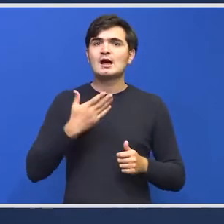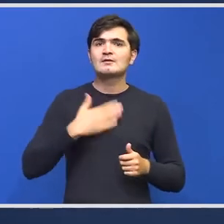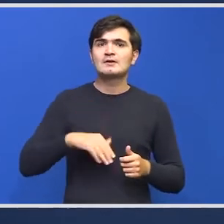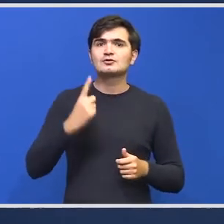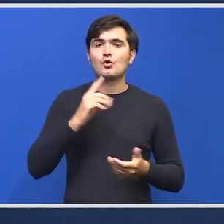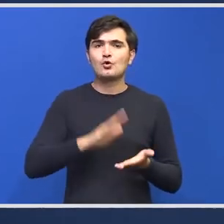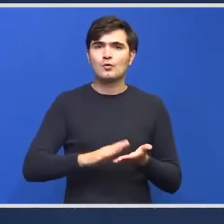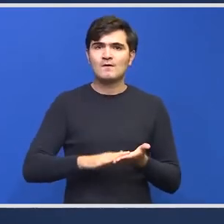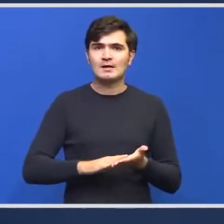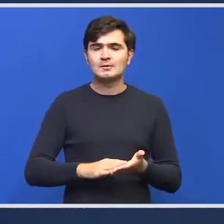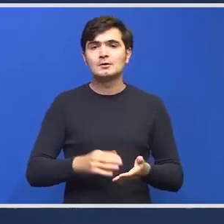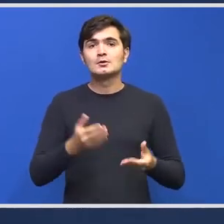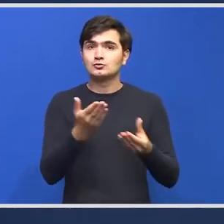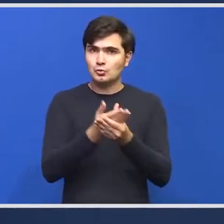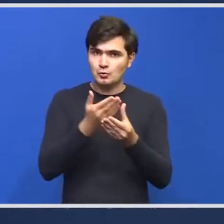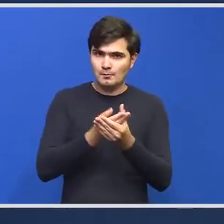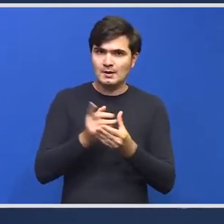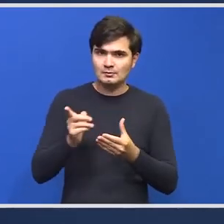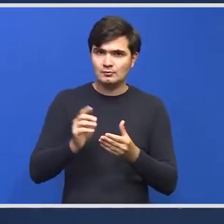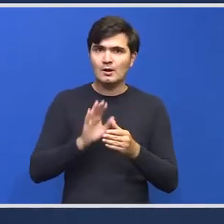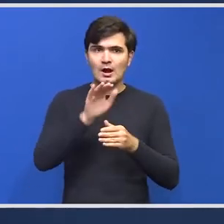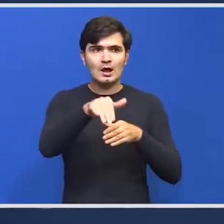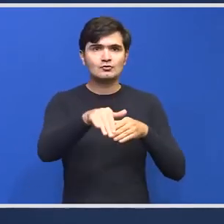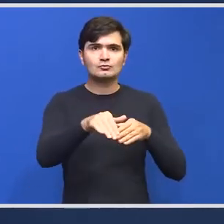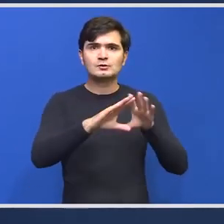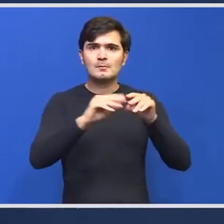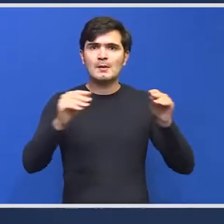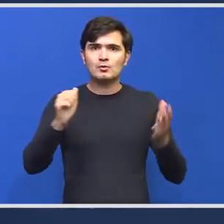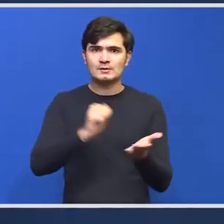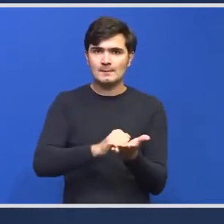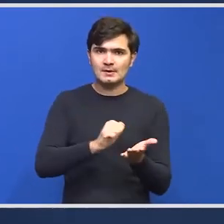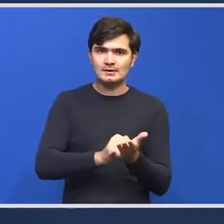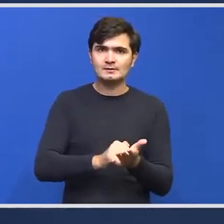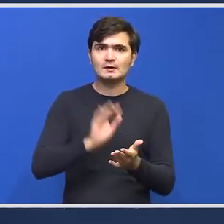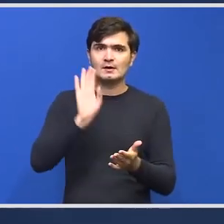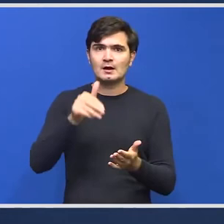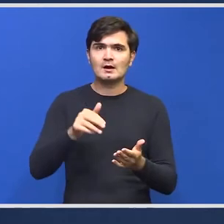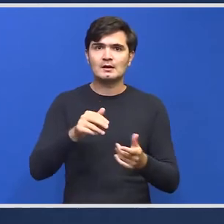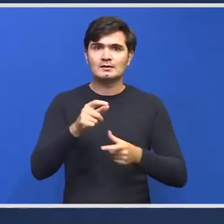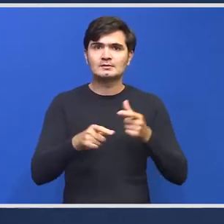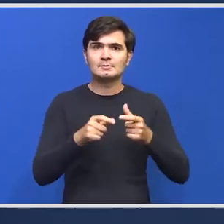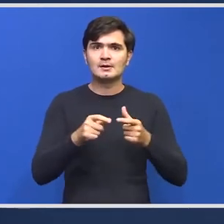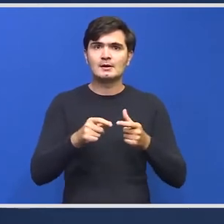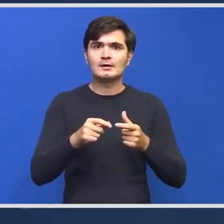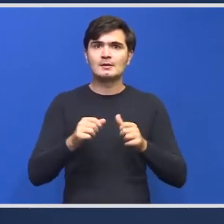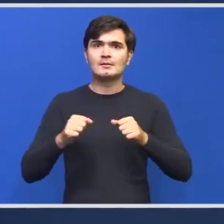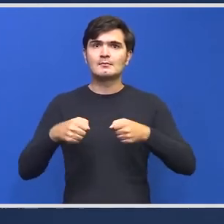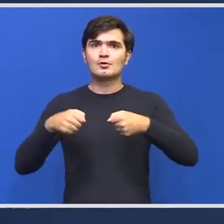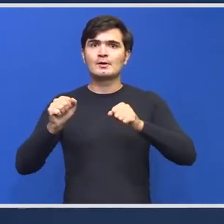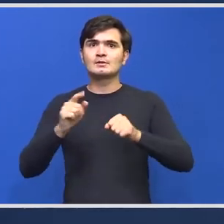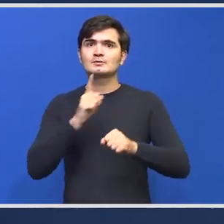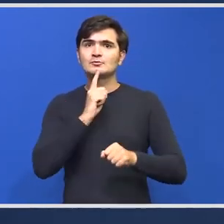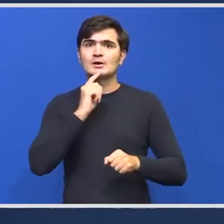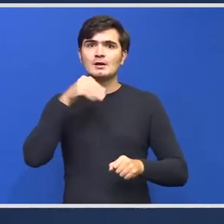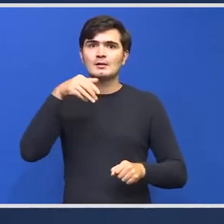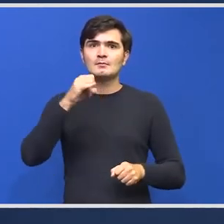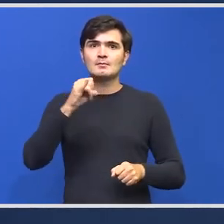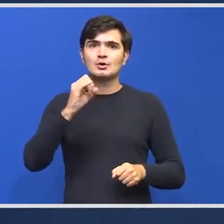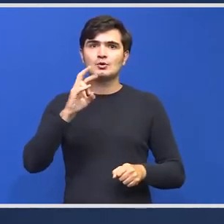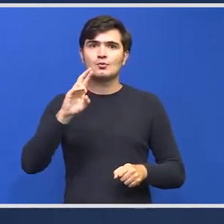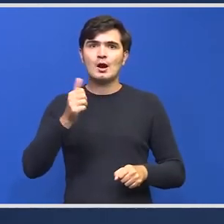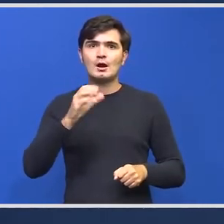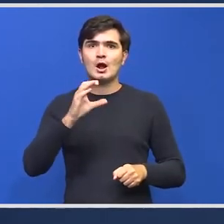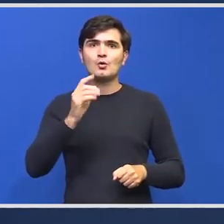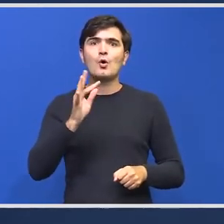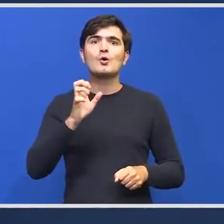dovadă. Documentul care a ajuns în mai multe media are la proprietăți numele Mioarei Costin, care este consilier de stat.